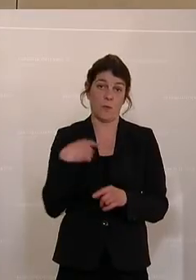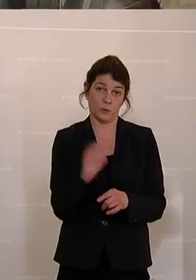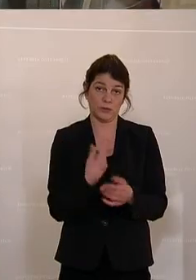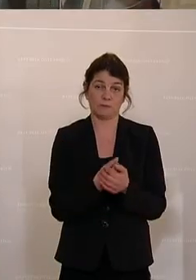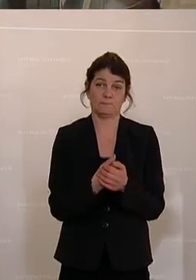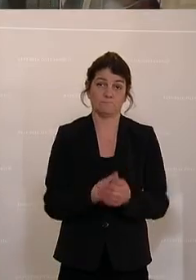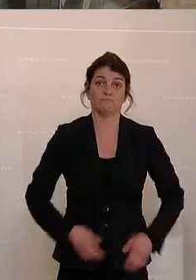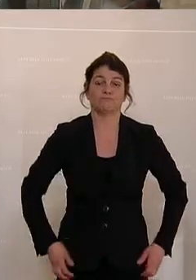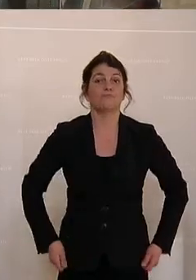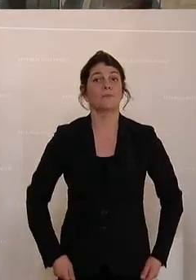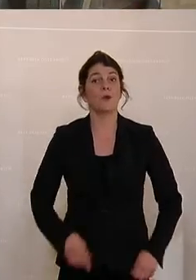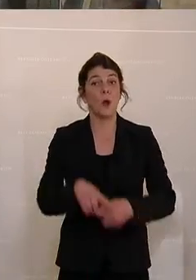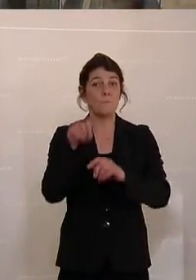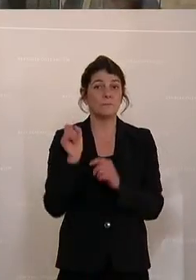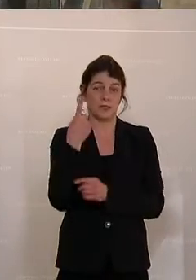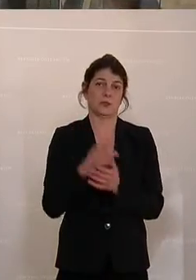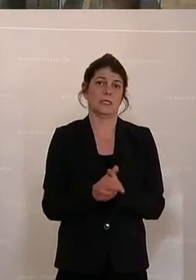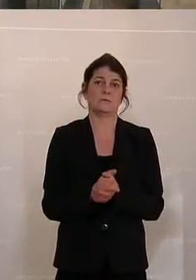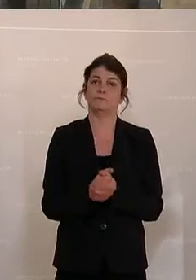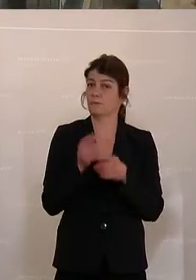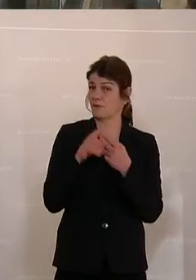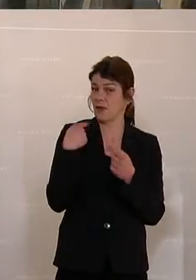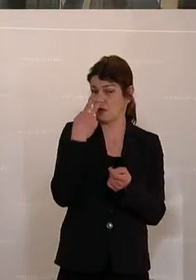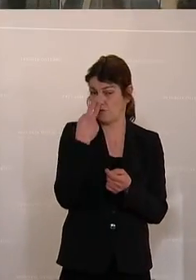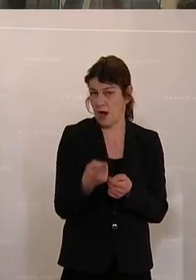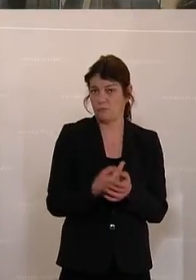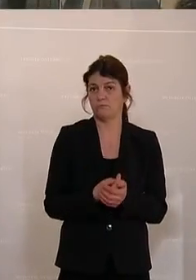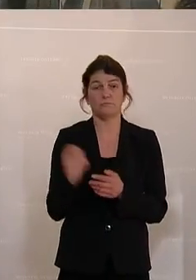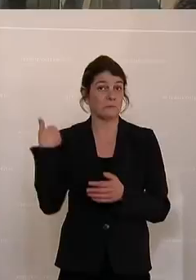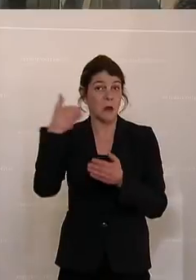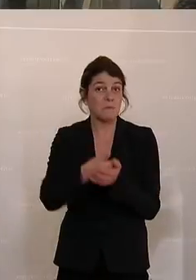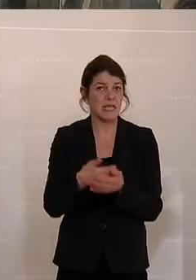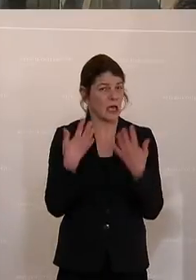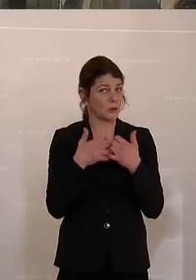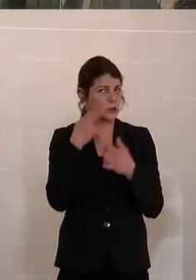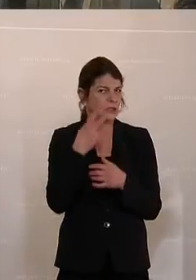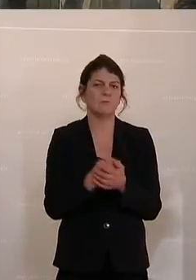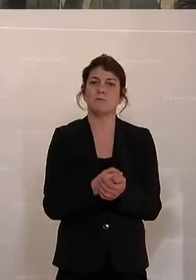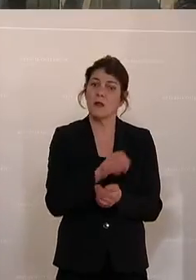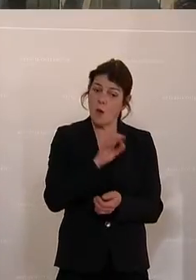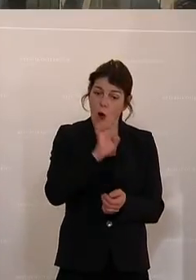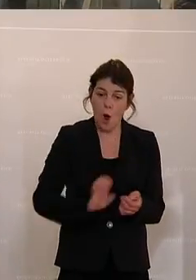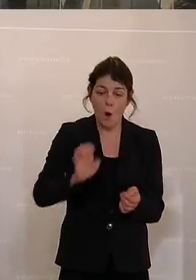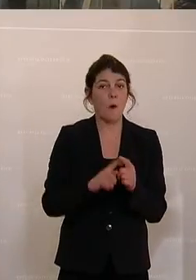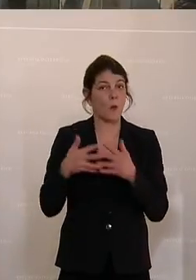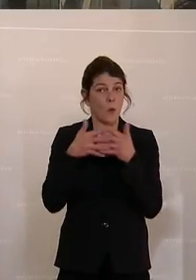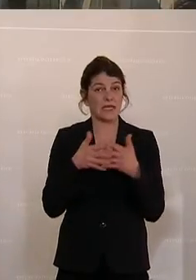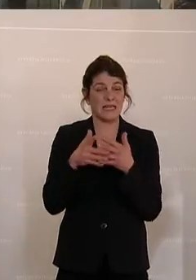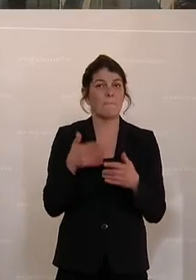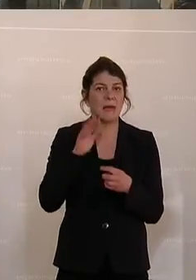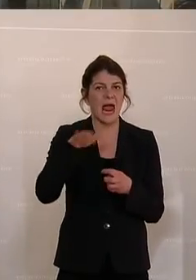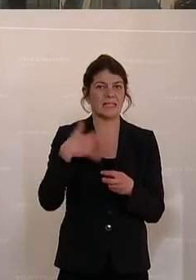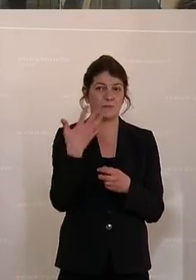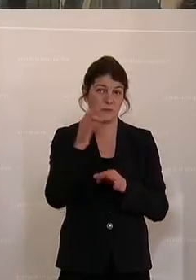Und vor allem, wenn wir uns anschauen, dass bisher historisch gesehen allein Europa und die USA mehr als